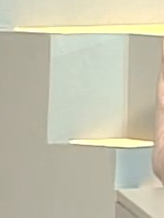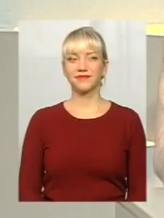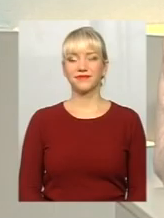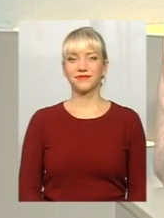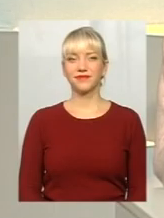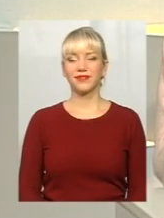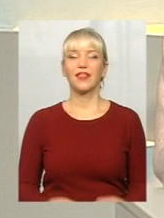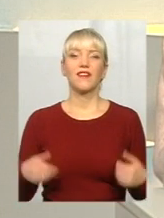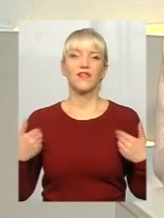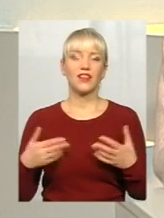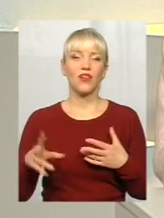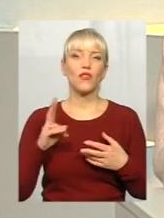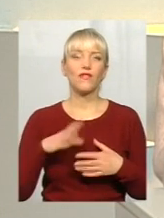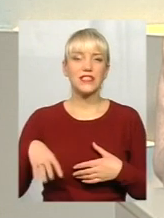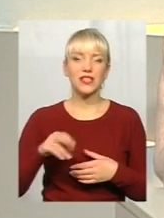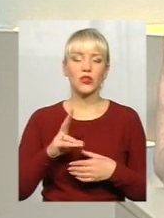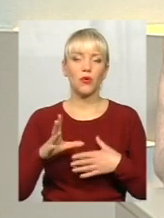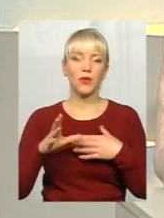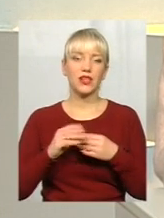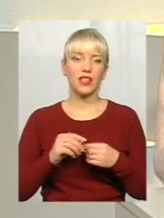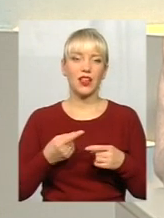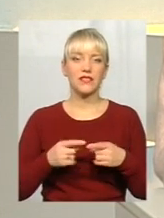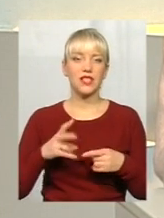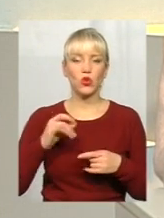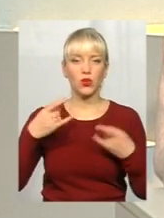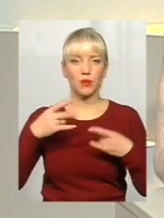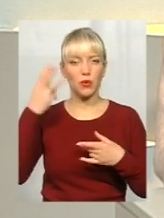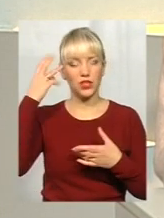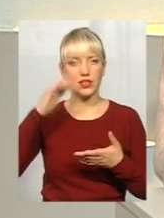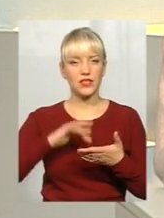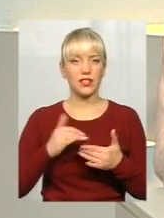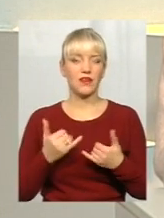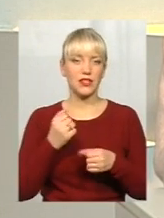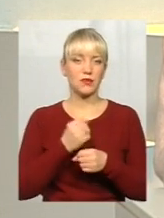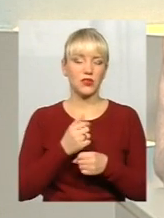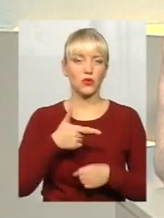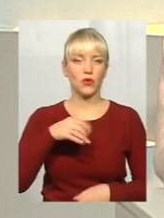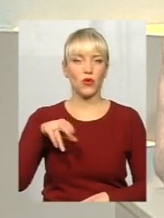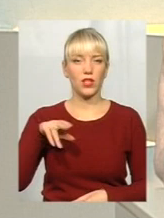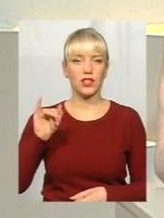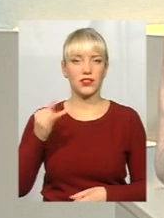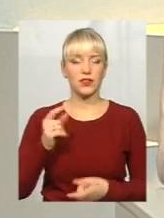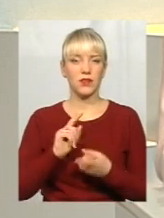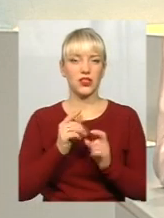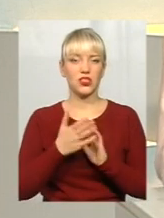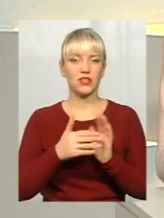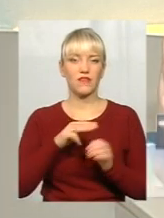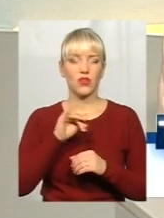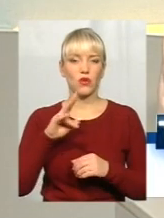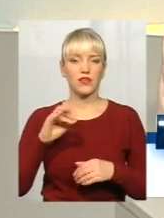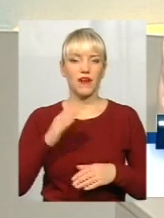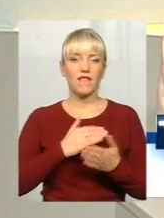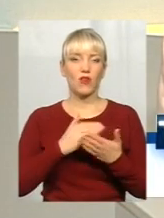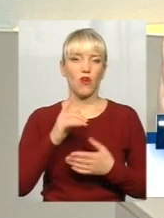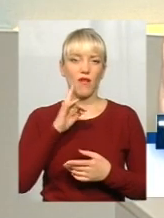Вітаю всіх, хто приєднався до того каналу Поділля Центр. ефірі тема. Для вас працює Володимир Гординський. Там мови жестів перекладає Оксана Фіновська. Верховна Рада України